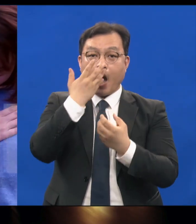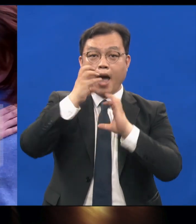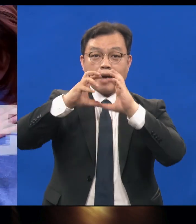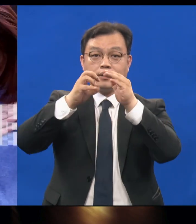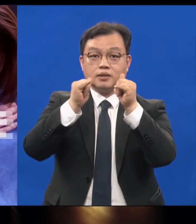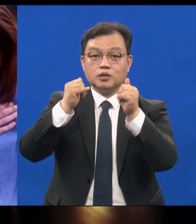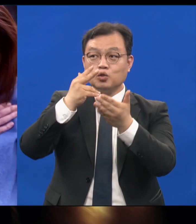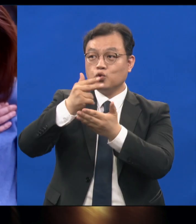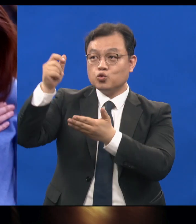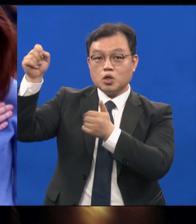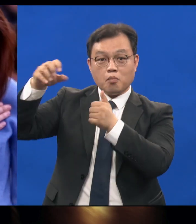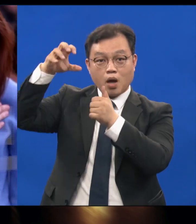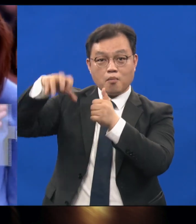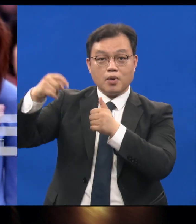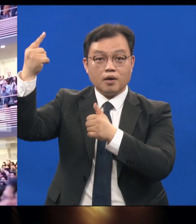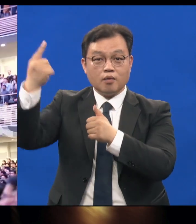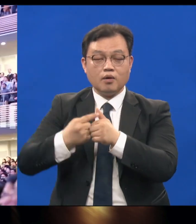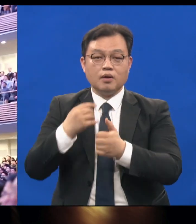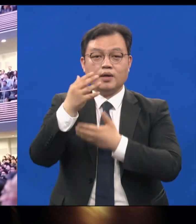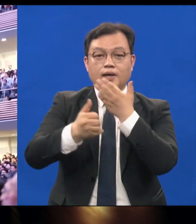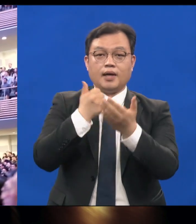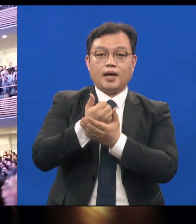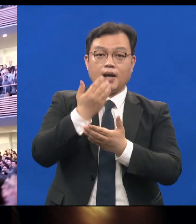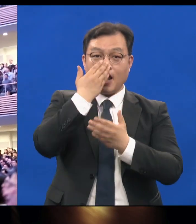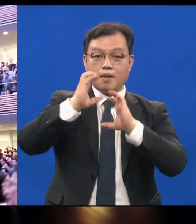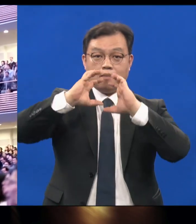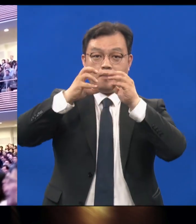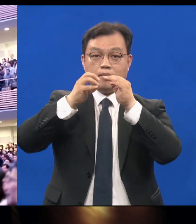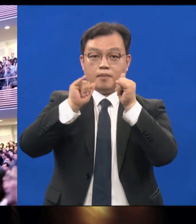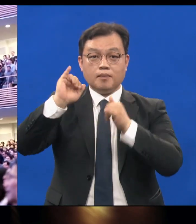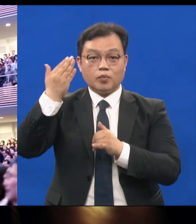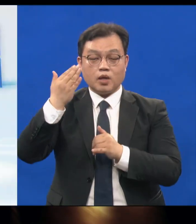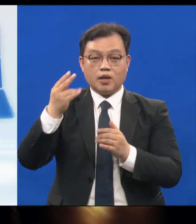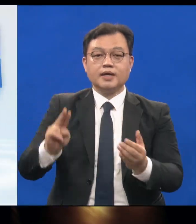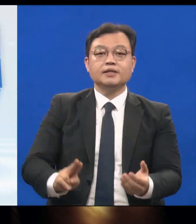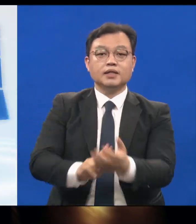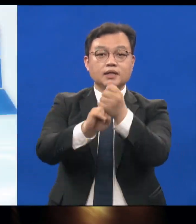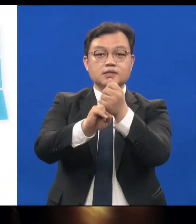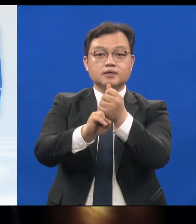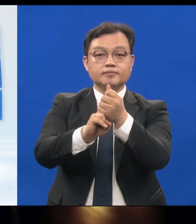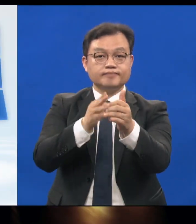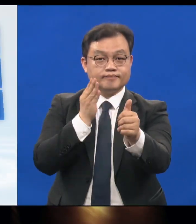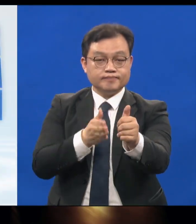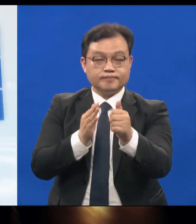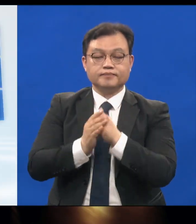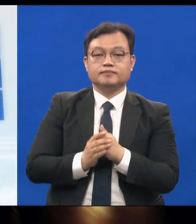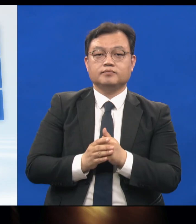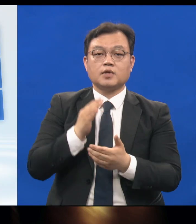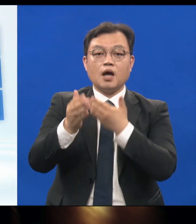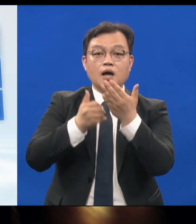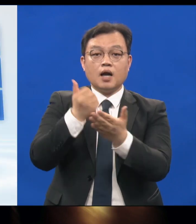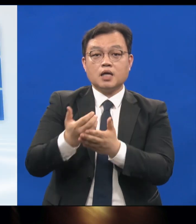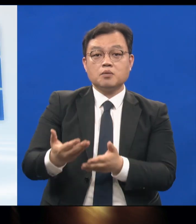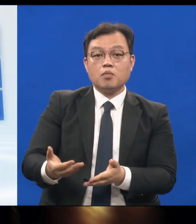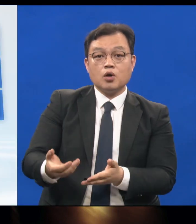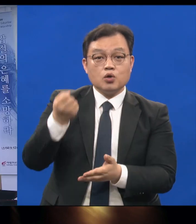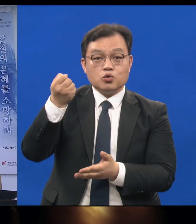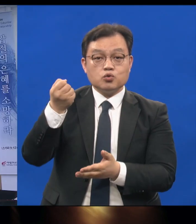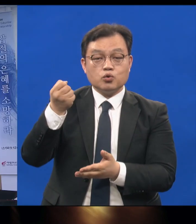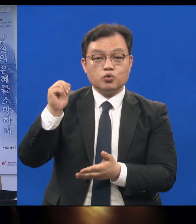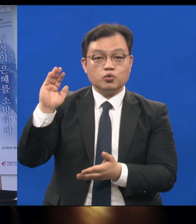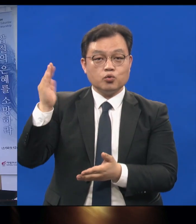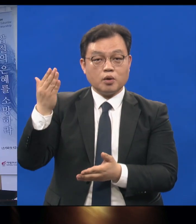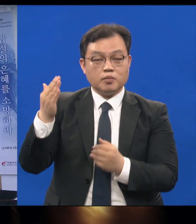돌아와가지고 하나님의 백성이 되는 기적이 일어나기를 바라는 것입니다 하나님의 소유됨 때문에 기뻐하라고